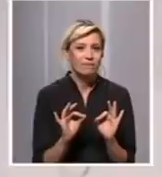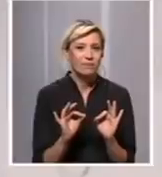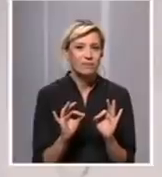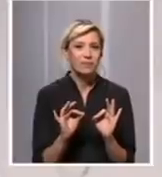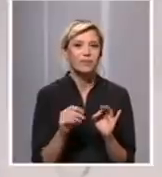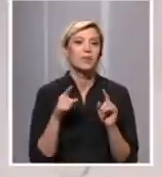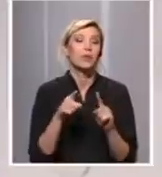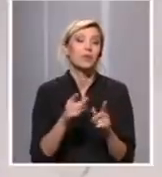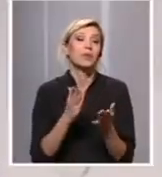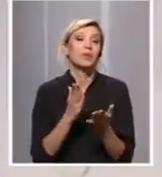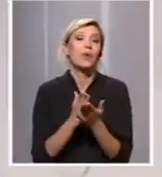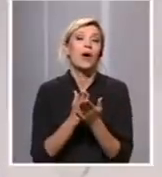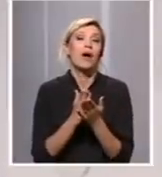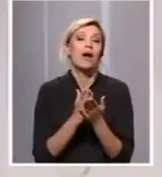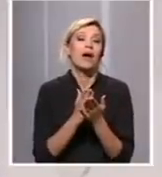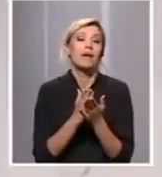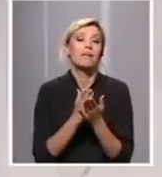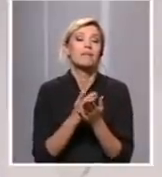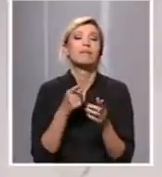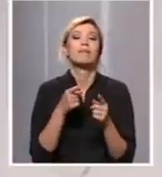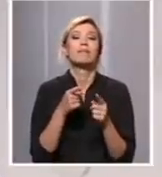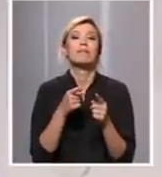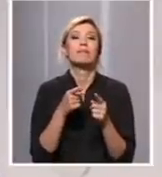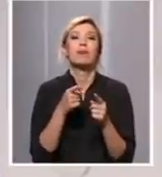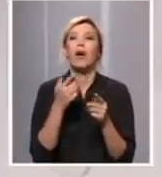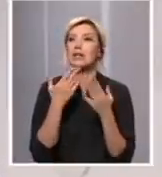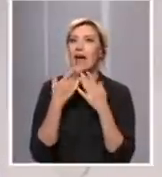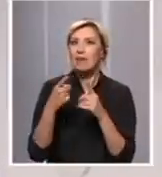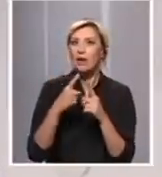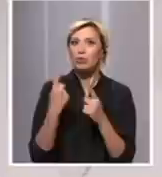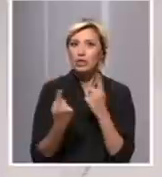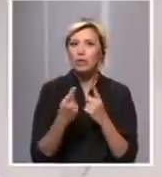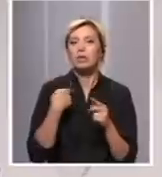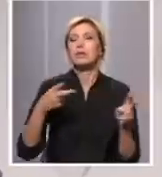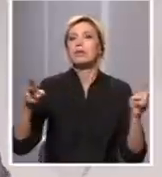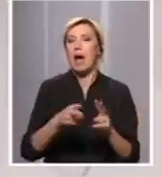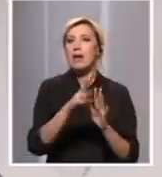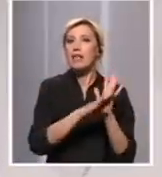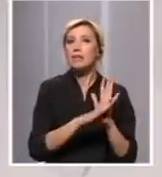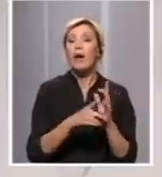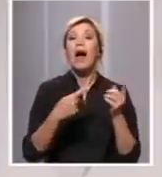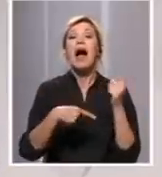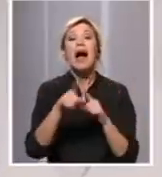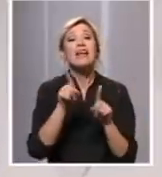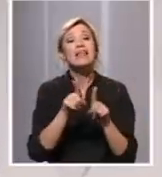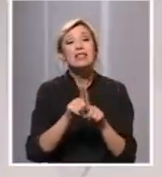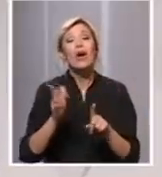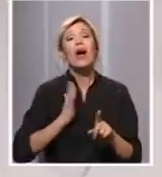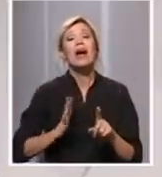jedan od faktora koji nam je dao zapravo da se te mere liberalizuju. Ali kažem i sami sugrađani su morali na određeni način da